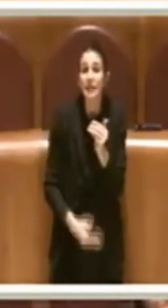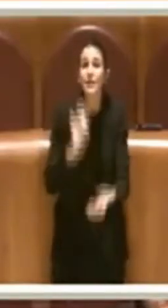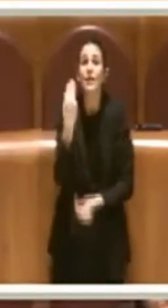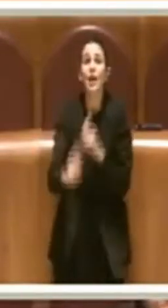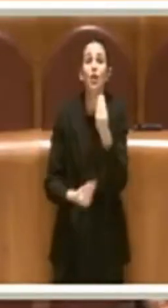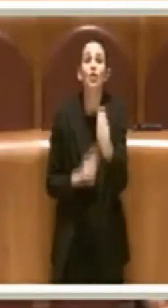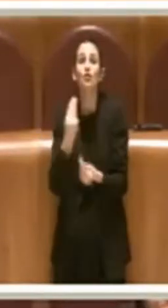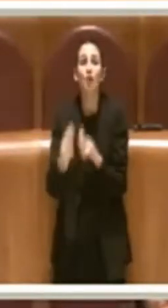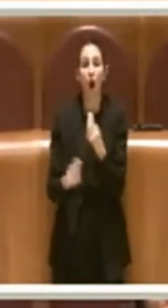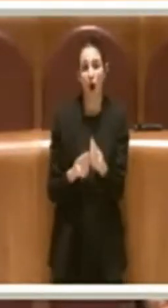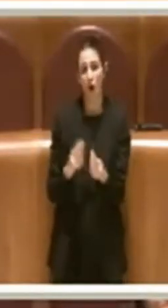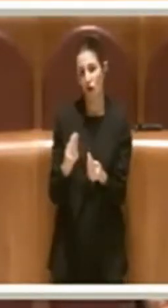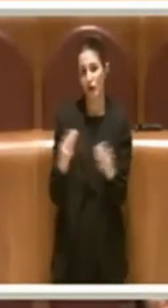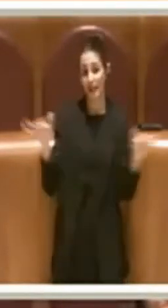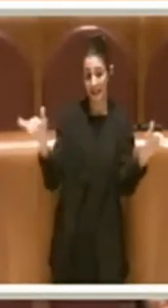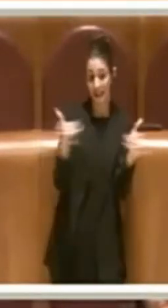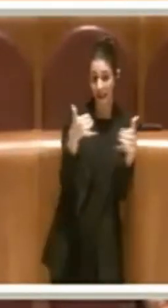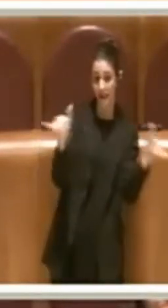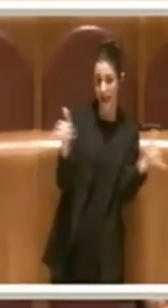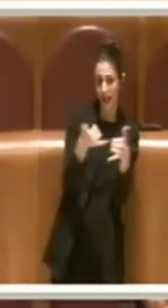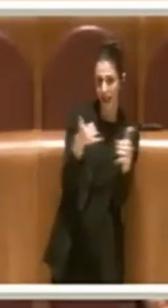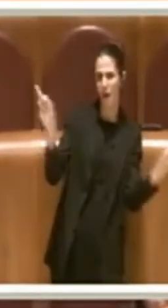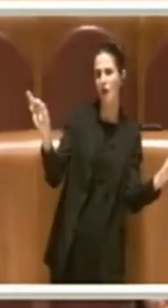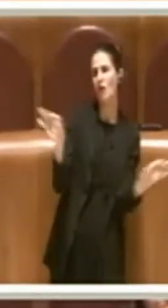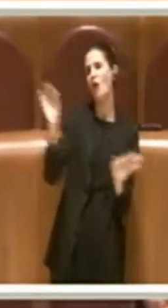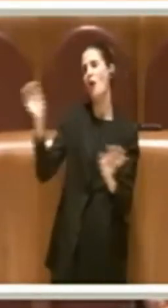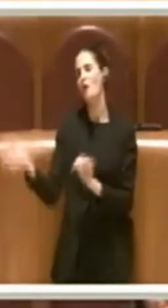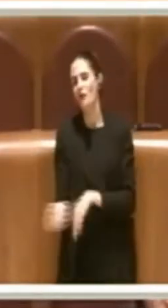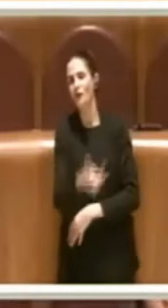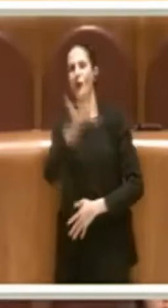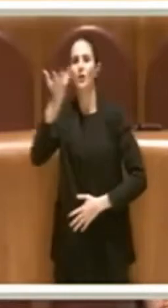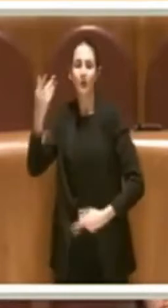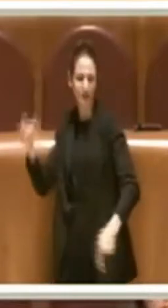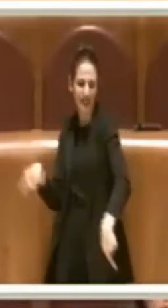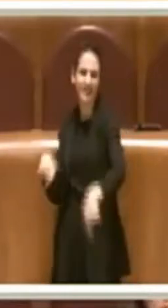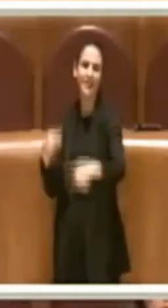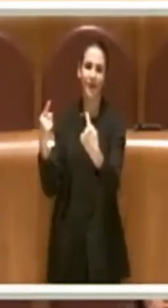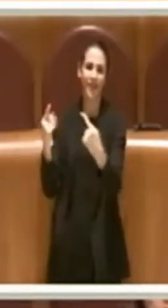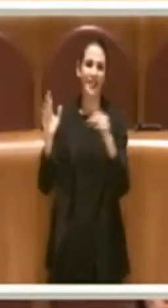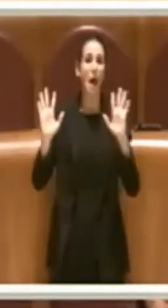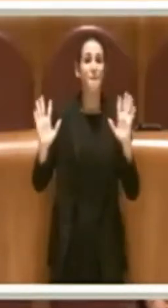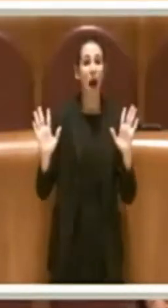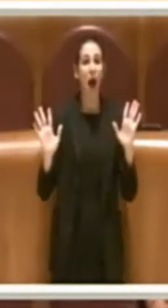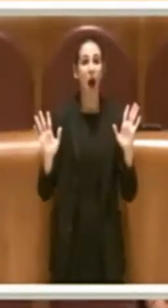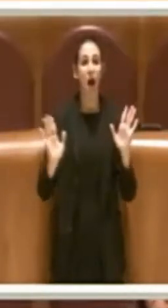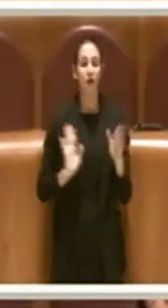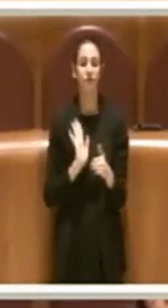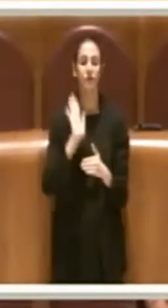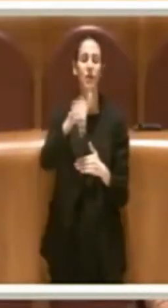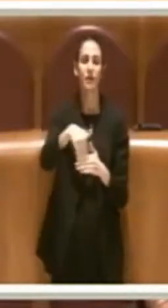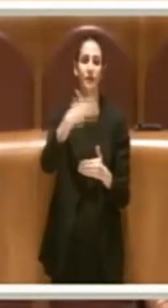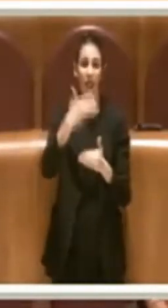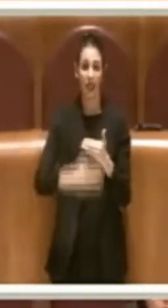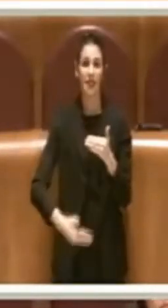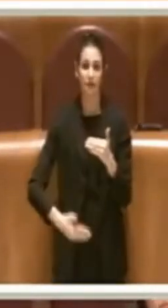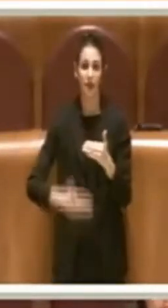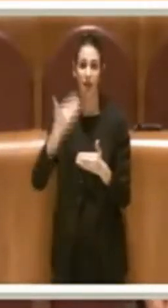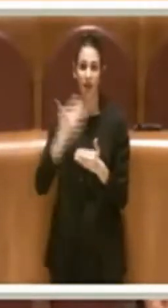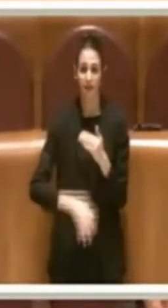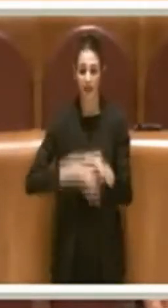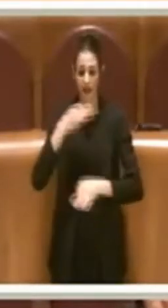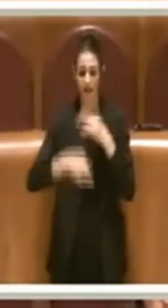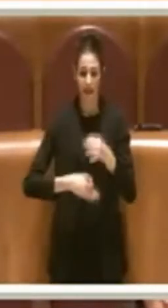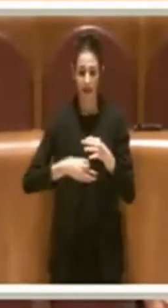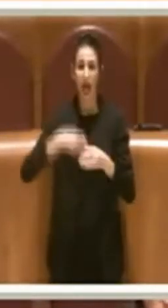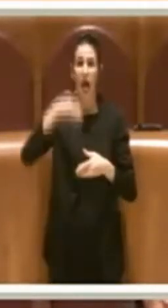chiamare, per divertimento e per tentare la fortuna, sempre divertendosi. E un conto è superare il limite, cominciare a spendere lo stipendio,